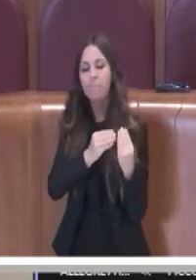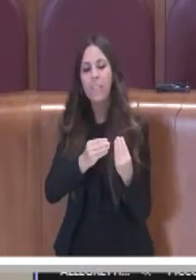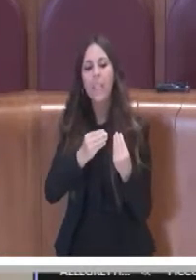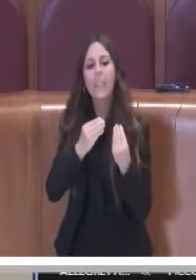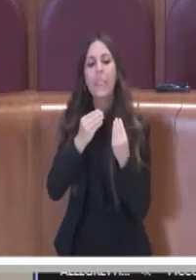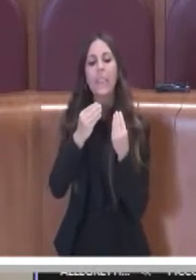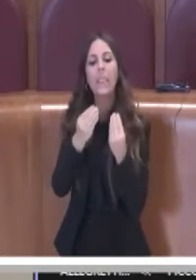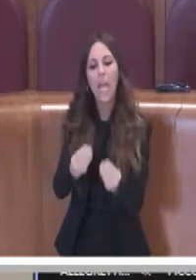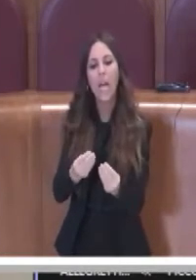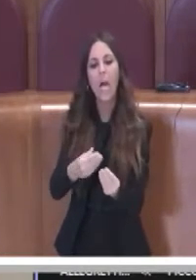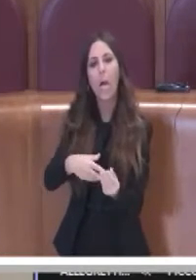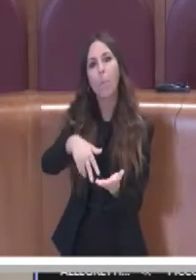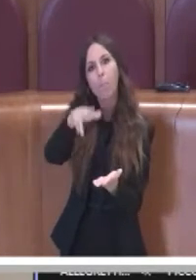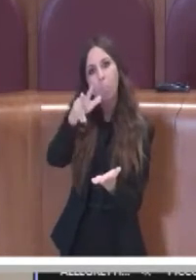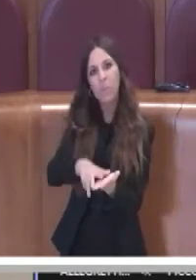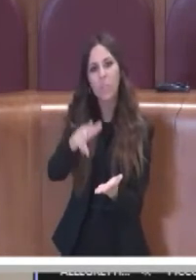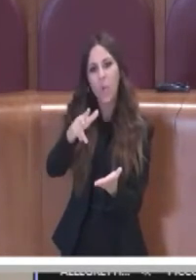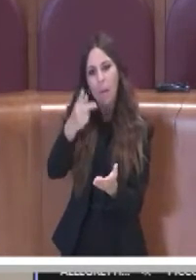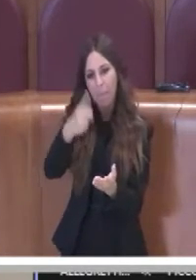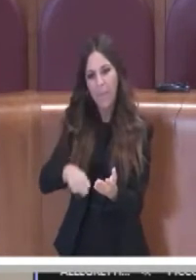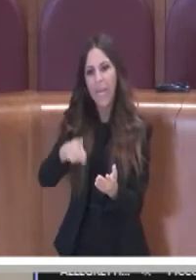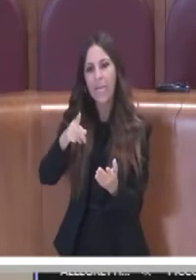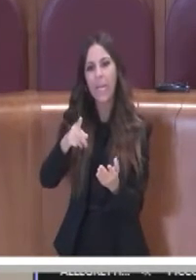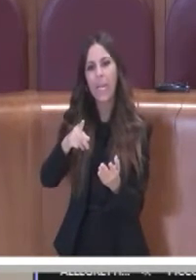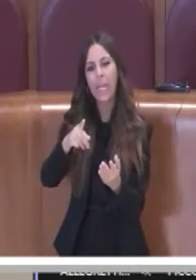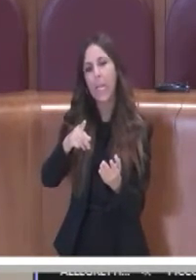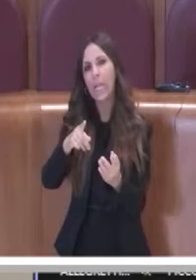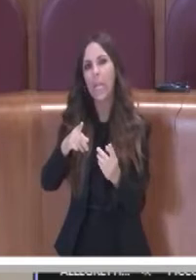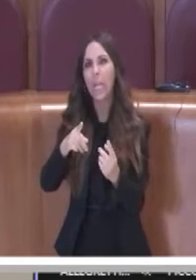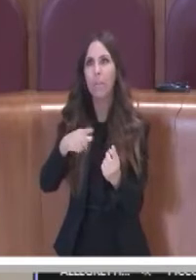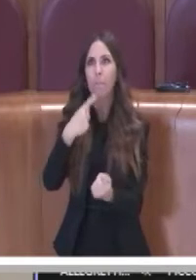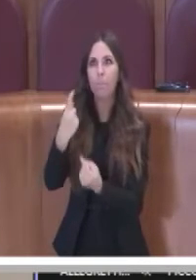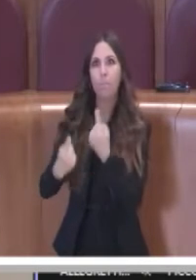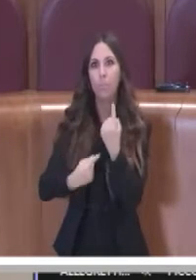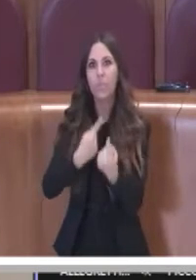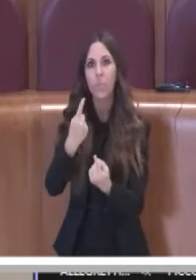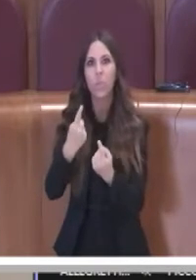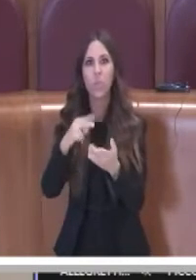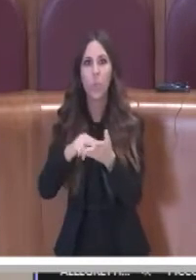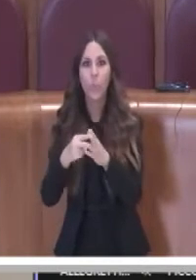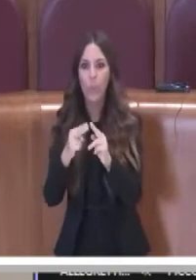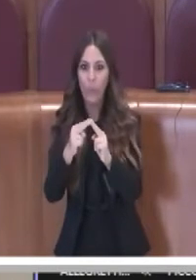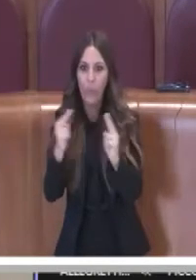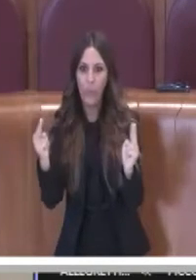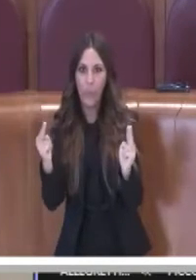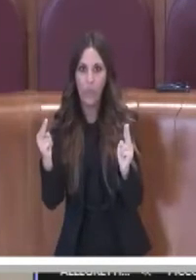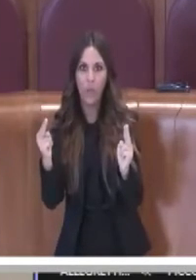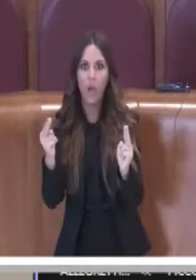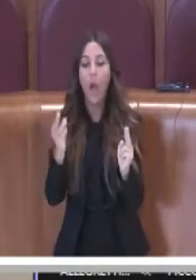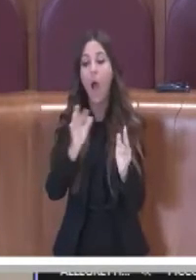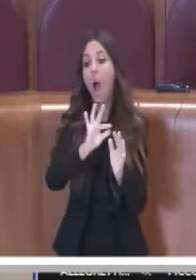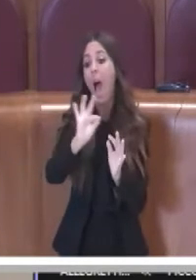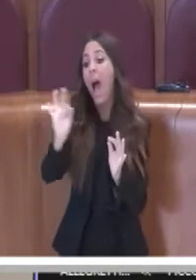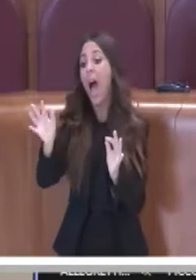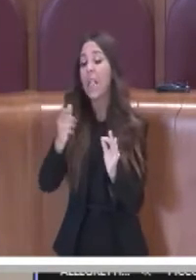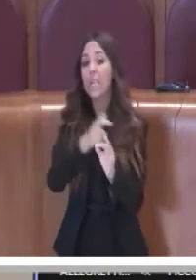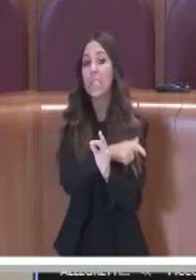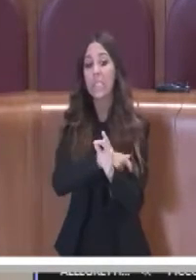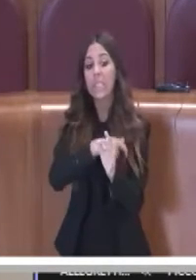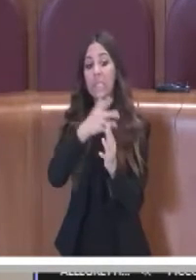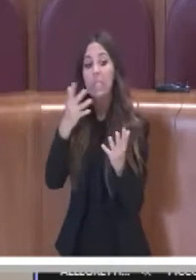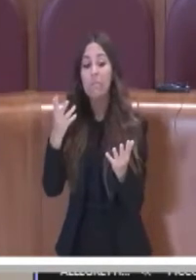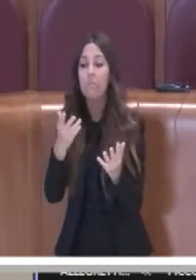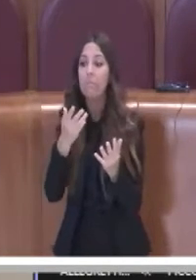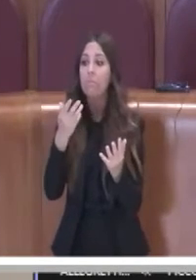loro assenso per trovare una soluzione ponte, altri invece forse hanno pensato qualcuno, perché